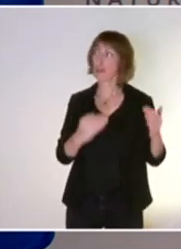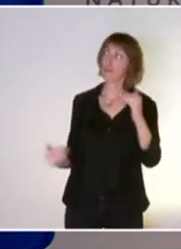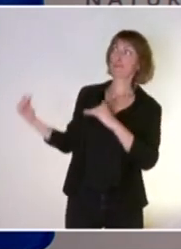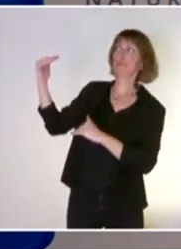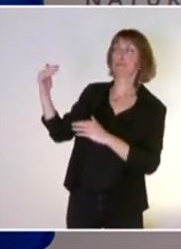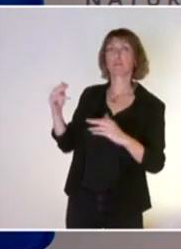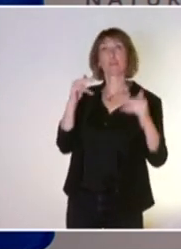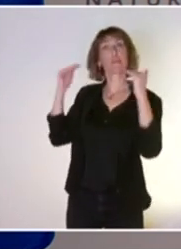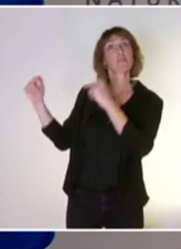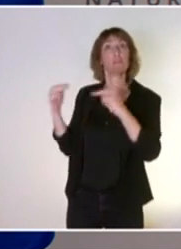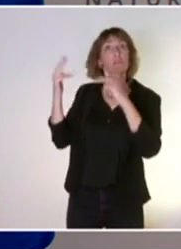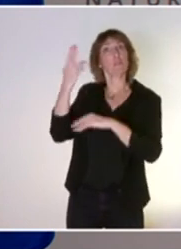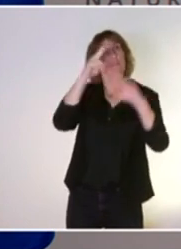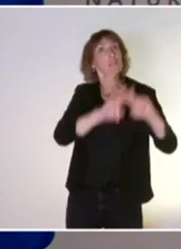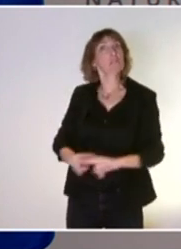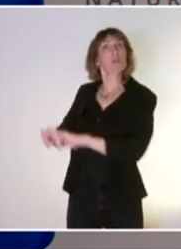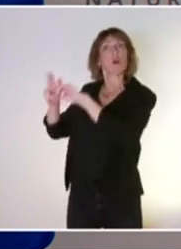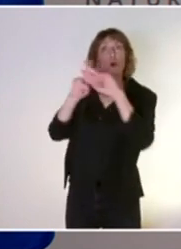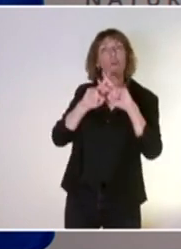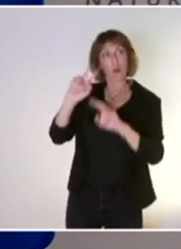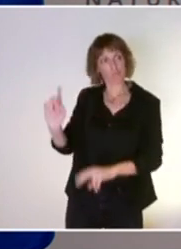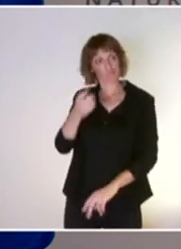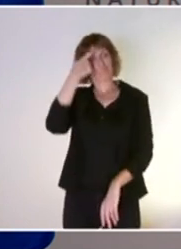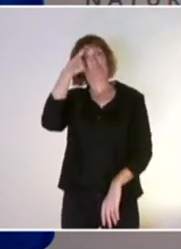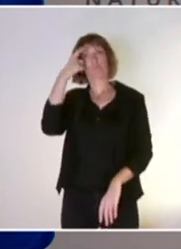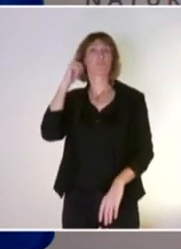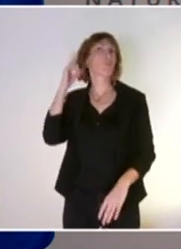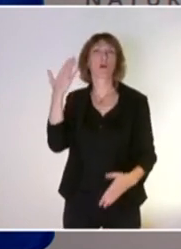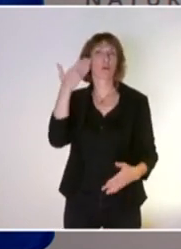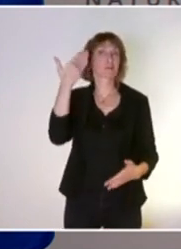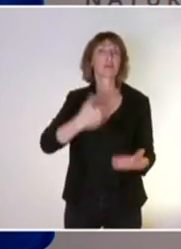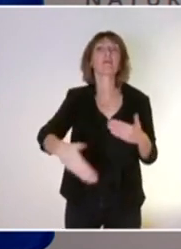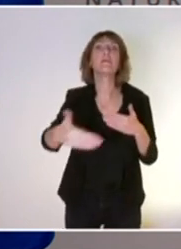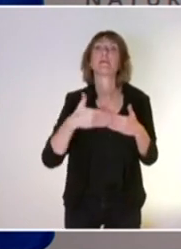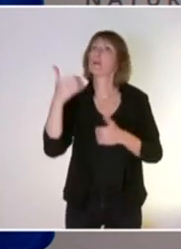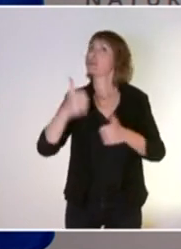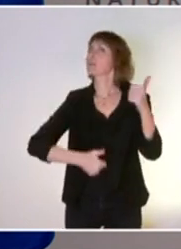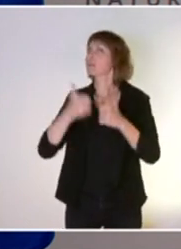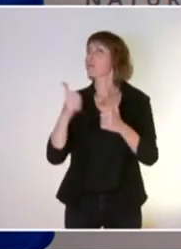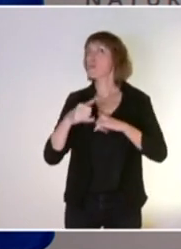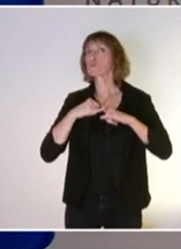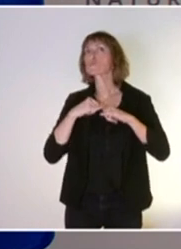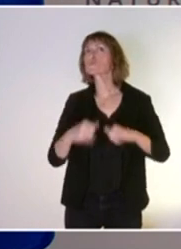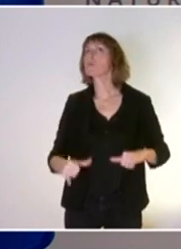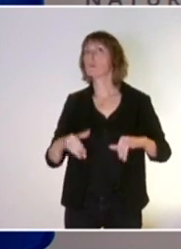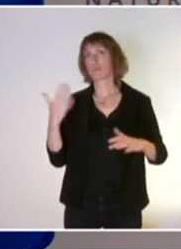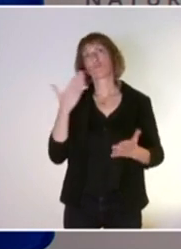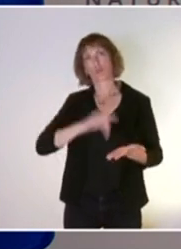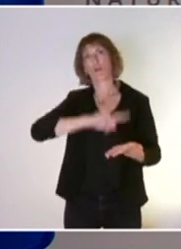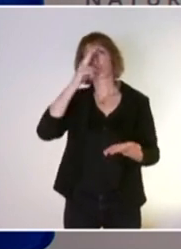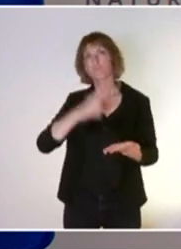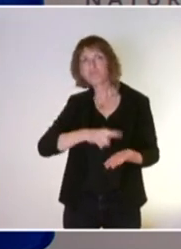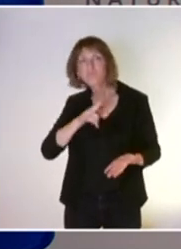puisque face à l'ampleur des défis que nous avons à relever, il nous faut vraiment massifier ces moyens. Donc